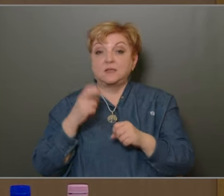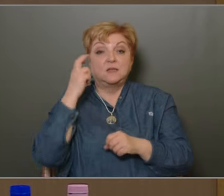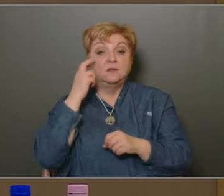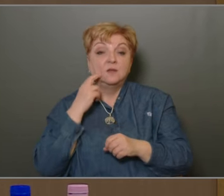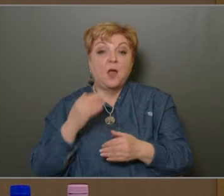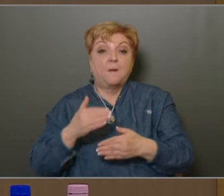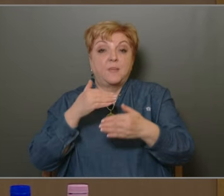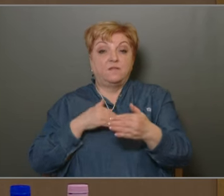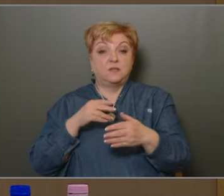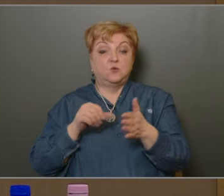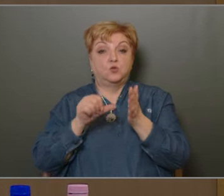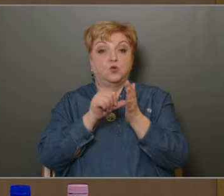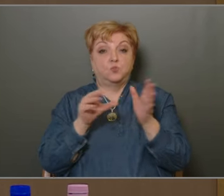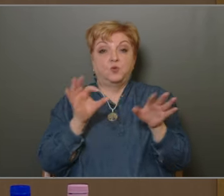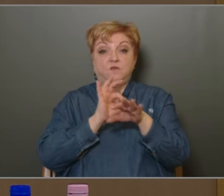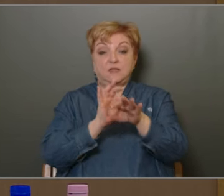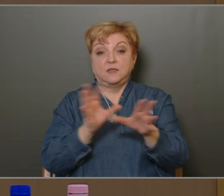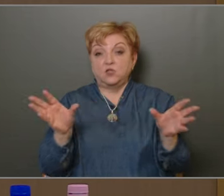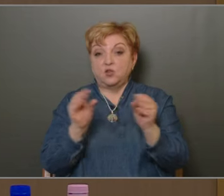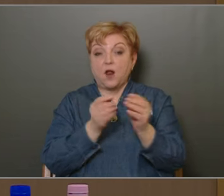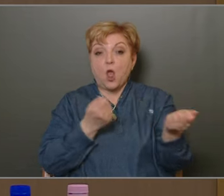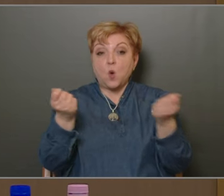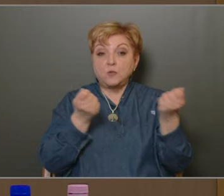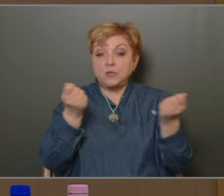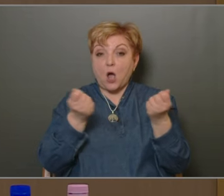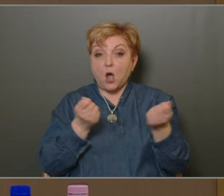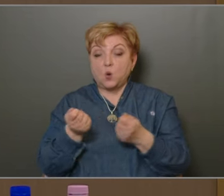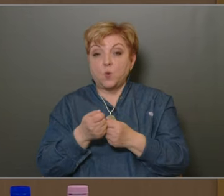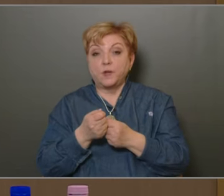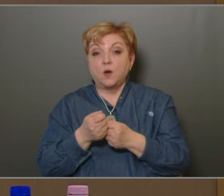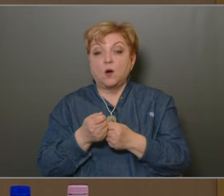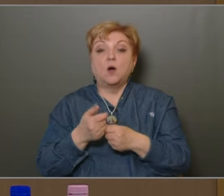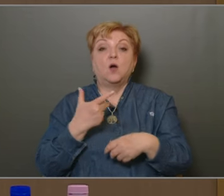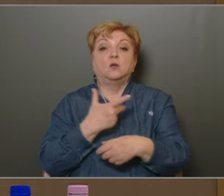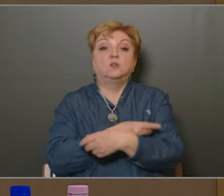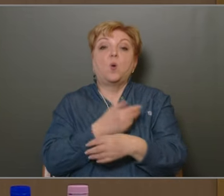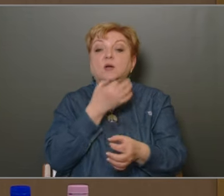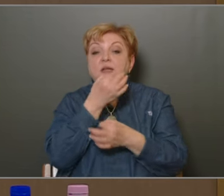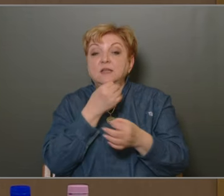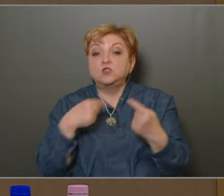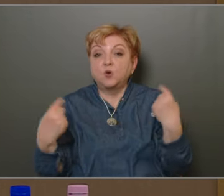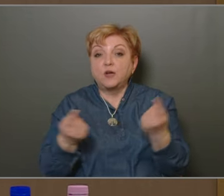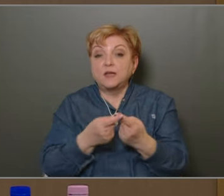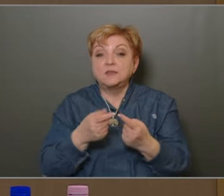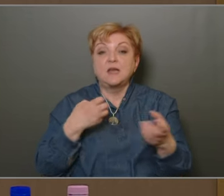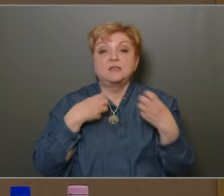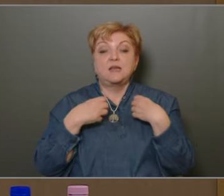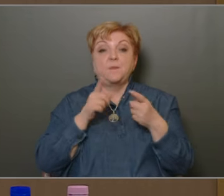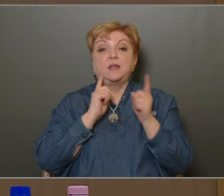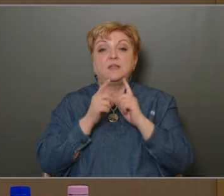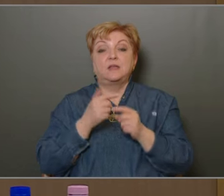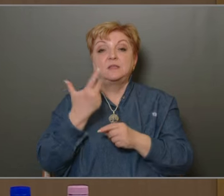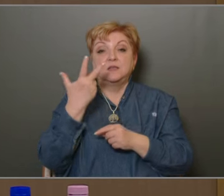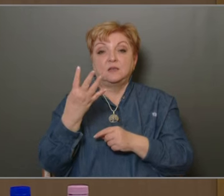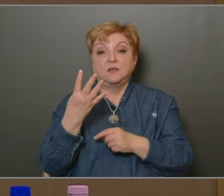intézményének a prevenciós központ vezetésével, hogy összehangolja a drogplombinak tekint kérdéskörét, amiben szerepet játszik a